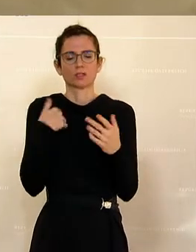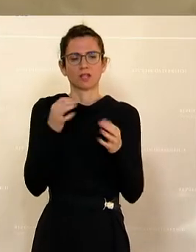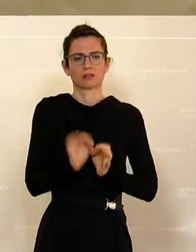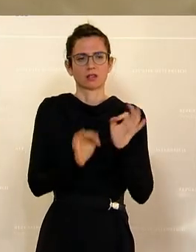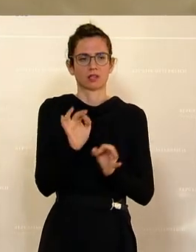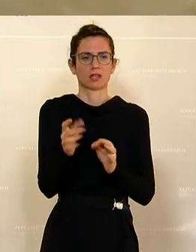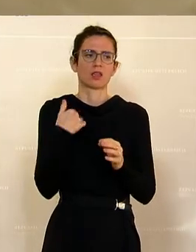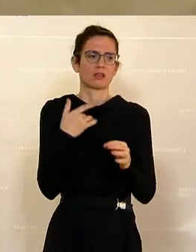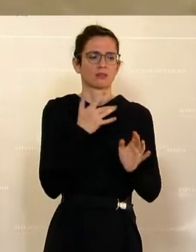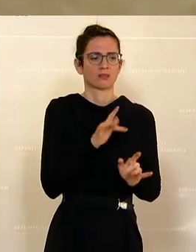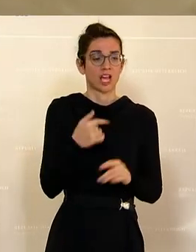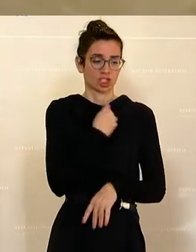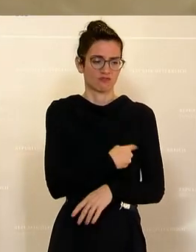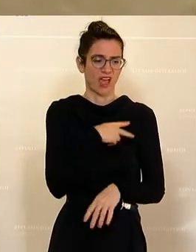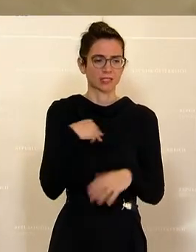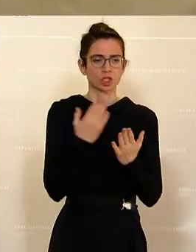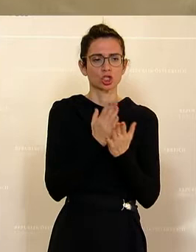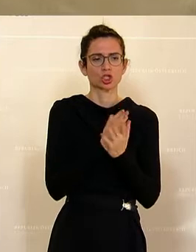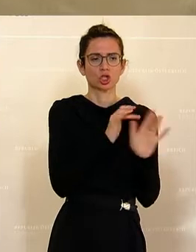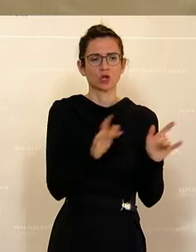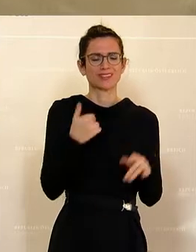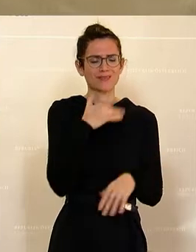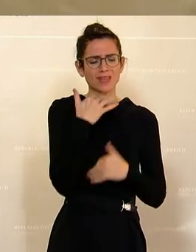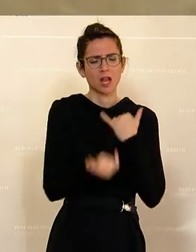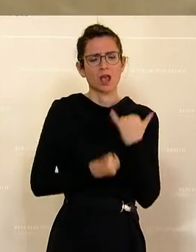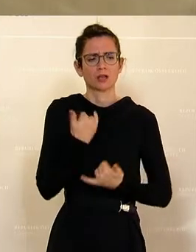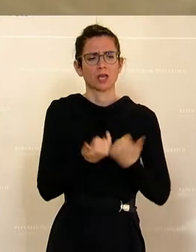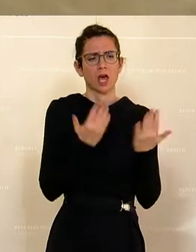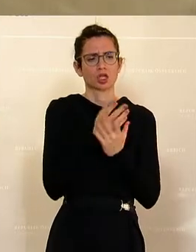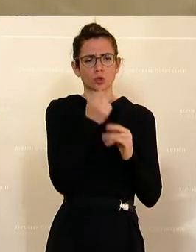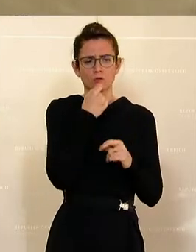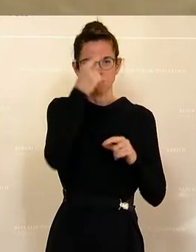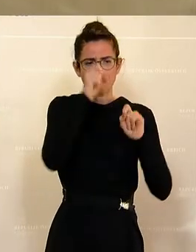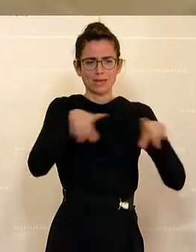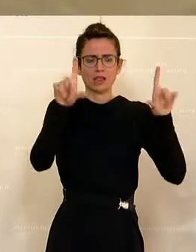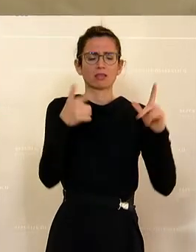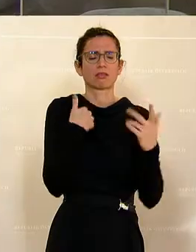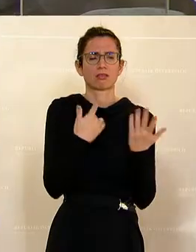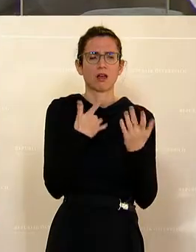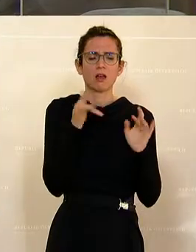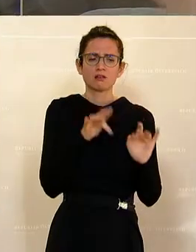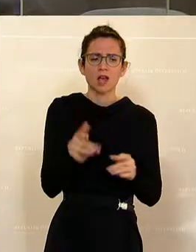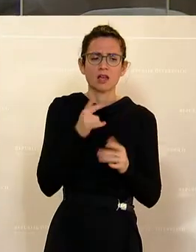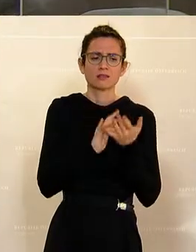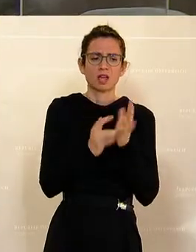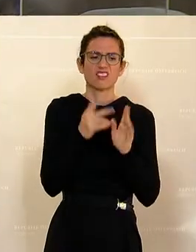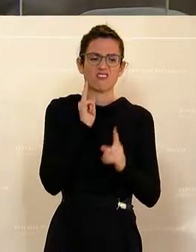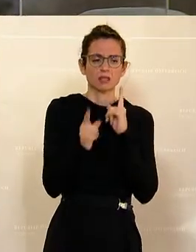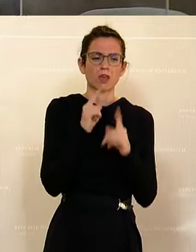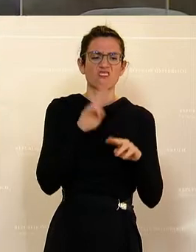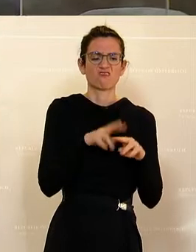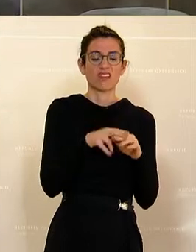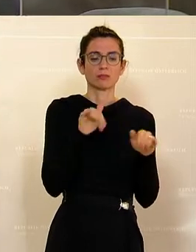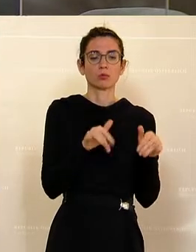vorbereitet sind. Und die Schweiz hat uns das ja über viele Jahre, da macht uns das vor, da zeigt uns das vor, dass man Verkehr, wenn man Verkehr